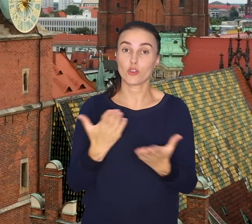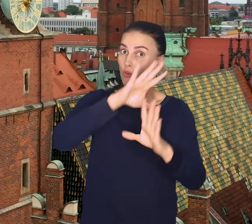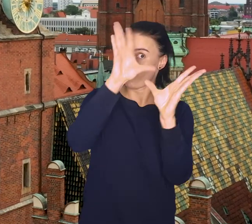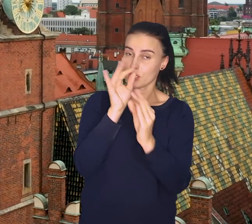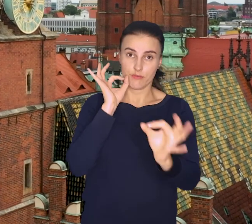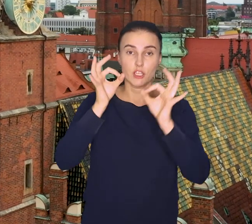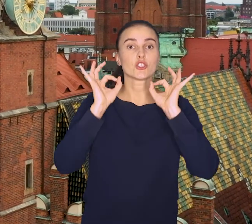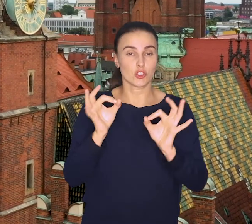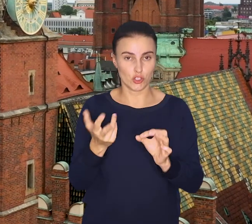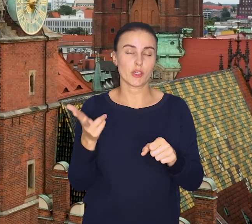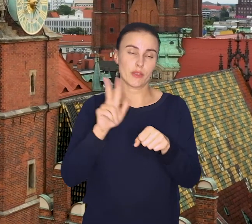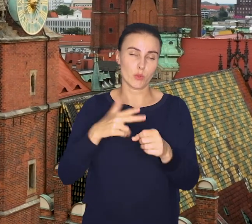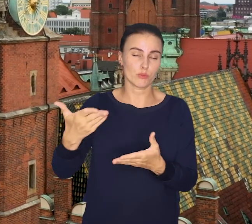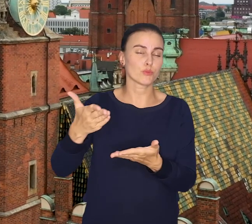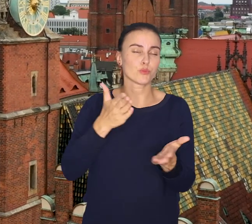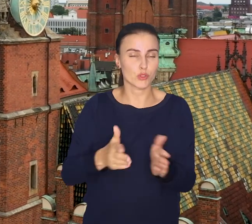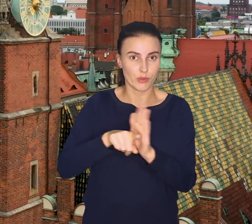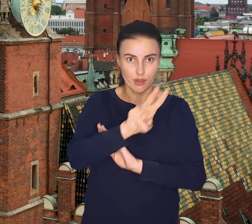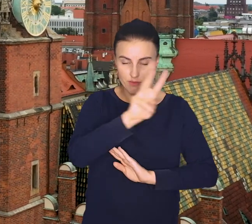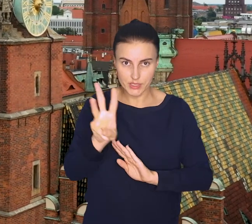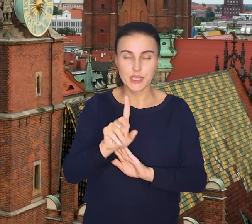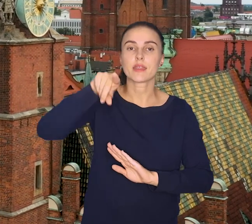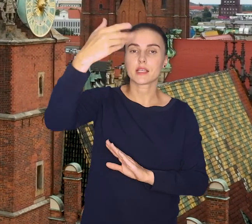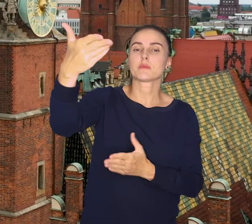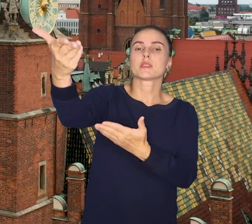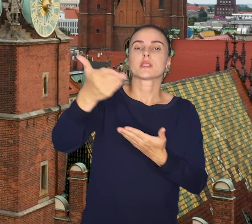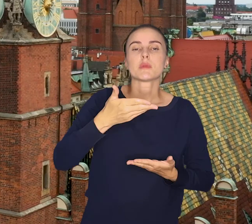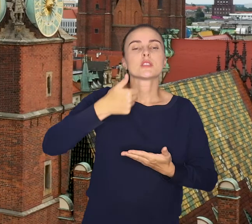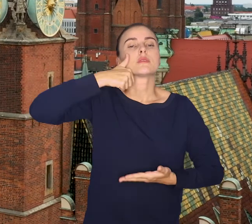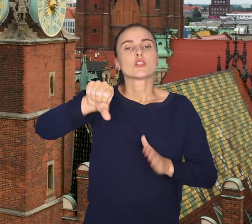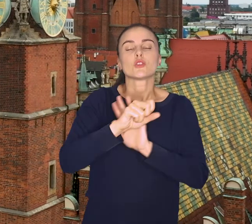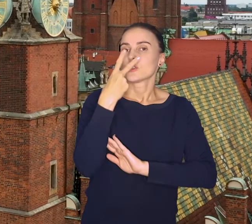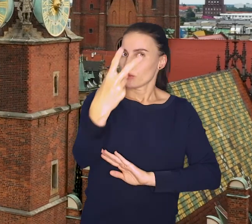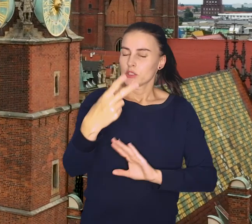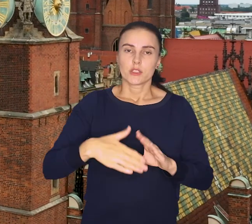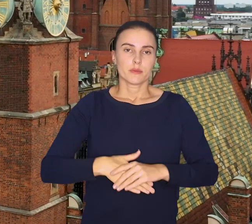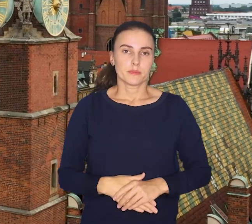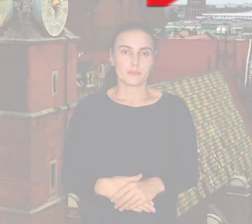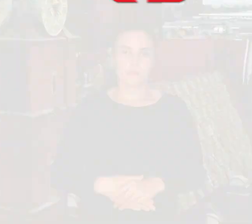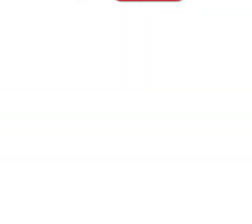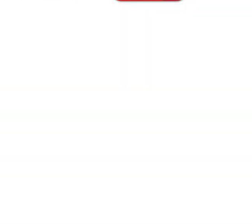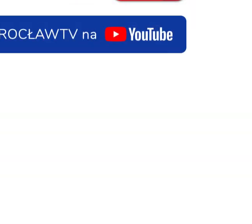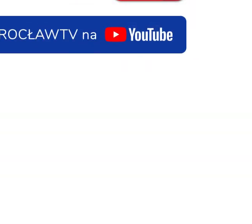I to wszystkie informacje, które przygotowaliśmy dla Was na dziś. Po kolejne zapraszam za tydzień. Do zobaczenia.